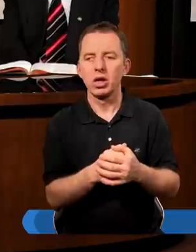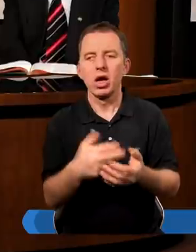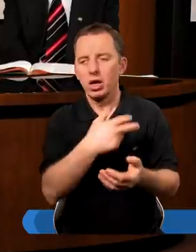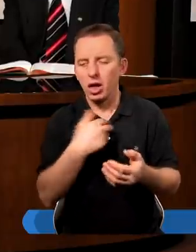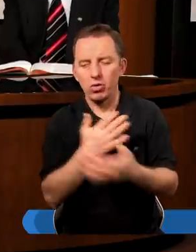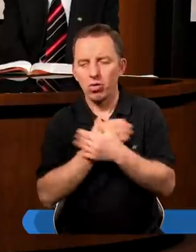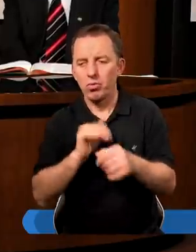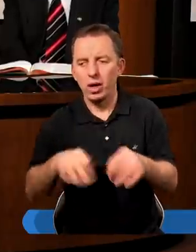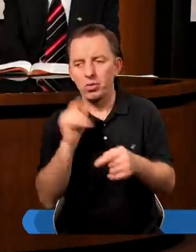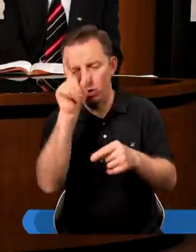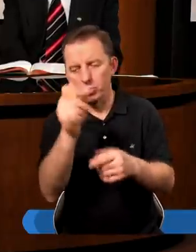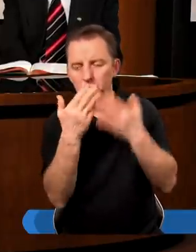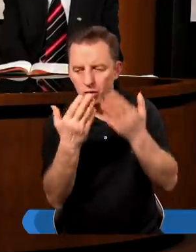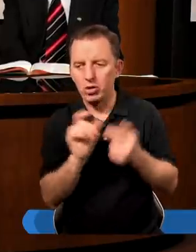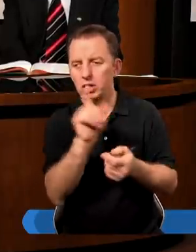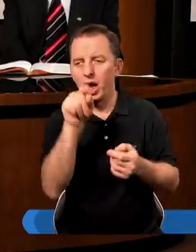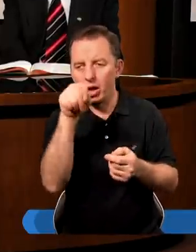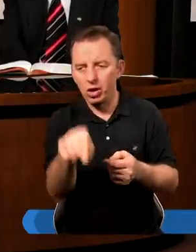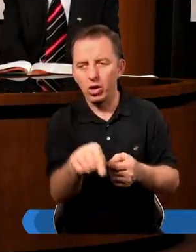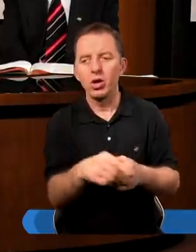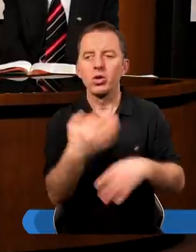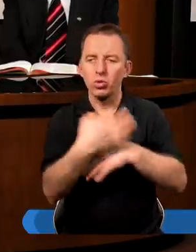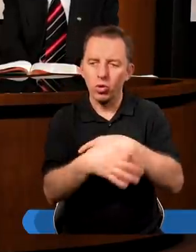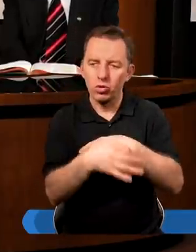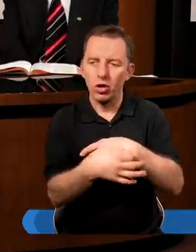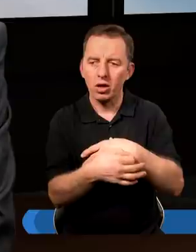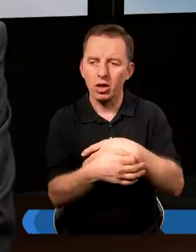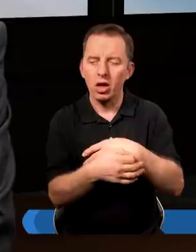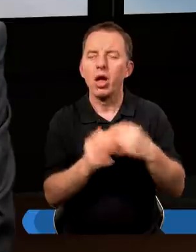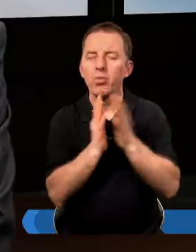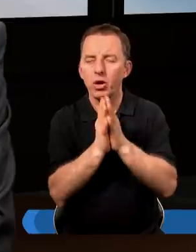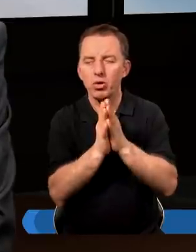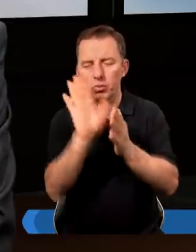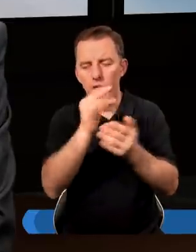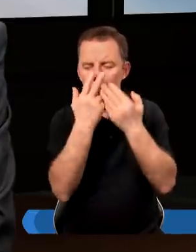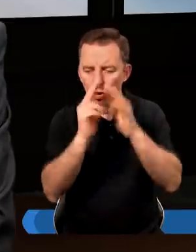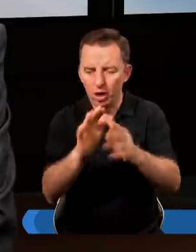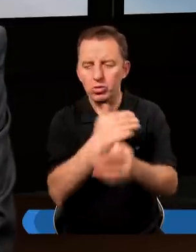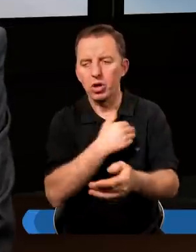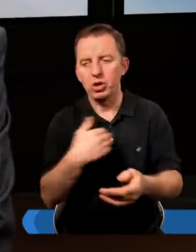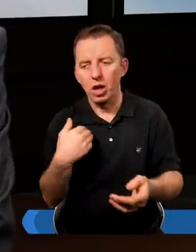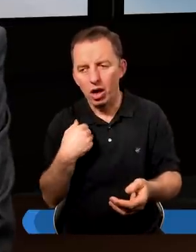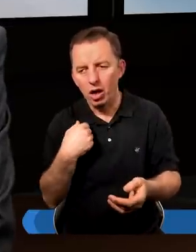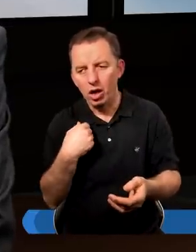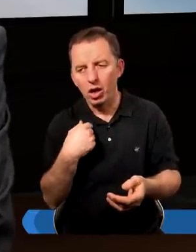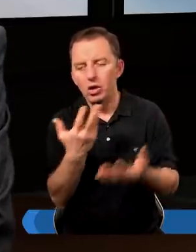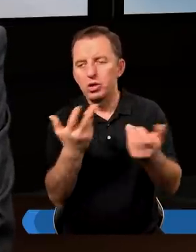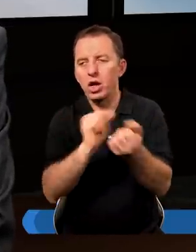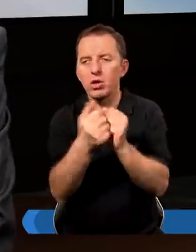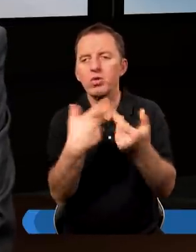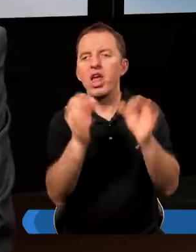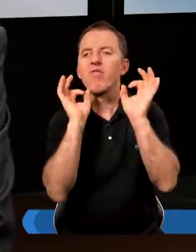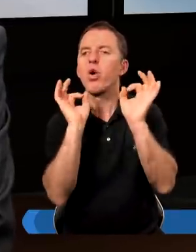Nasz łaskawę, Panie Boże, Tobie dziękujemy za to studium, za to, że pokazujesz nam, jakie są